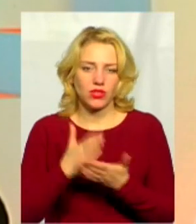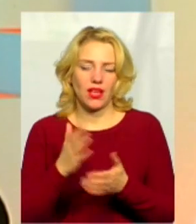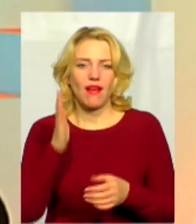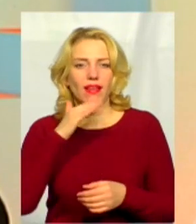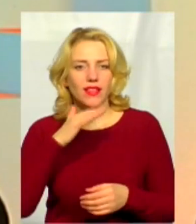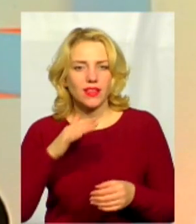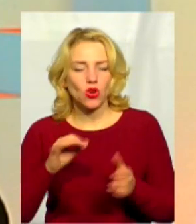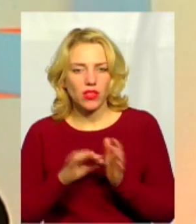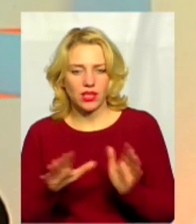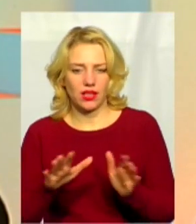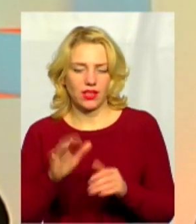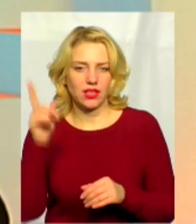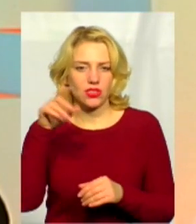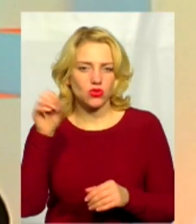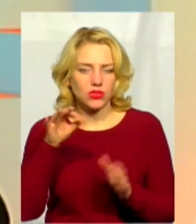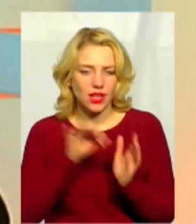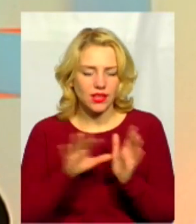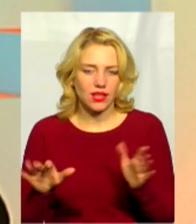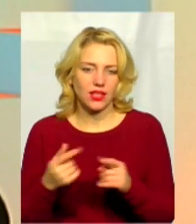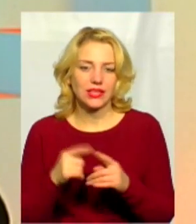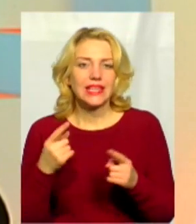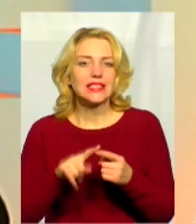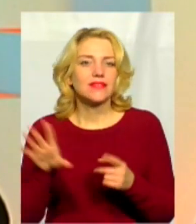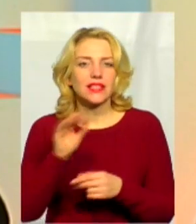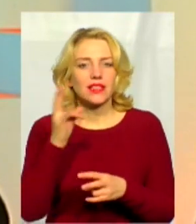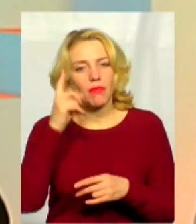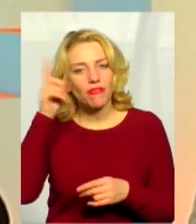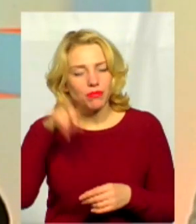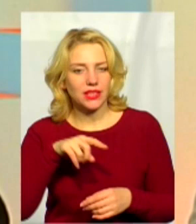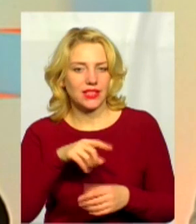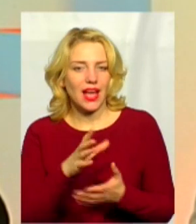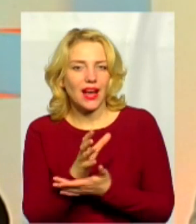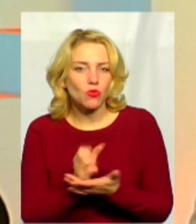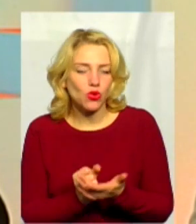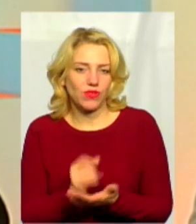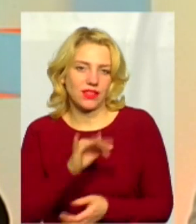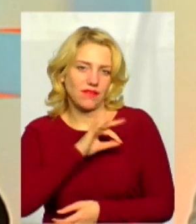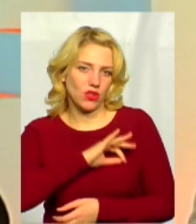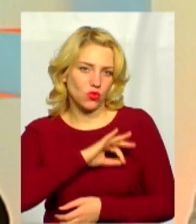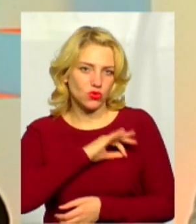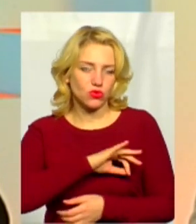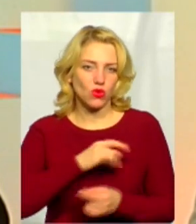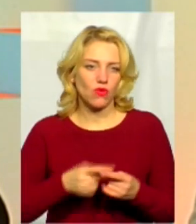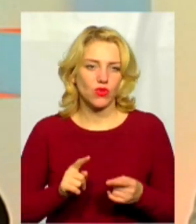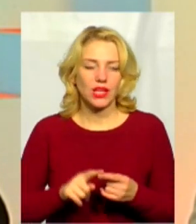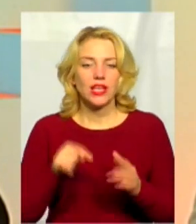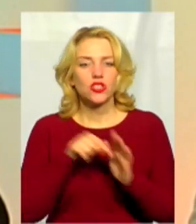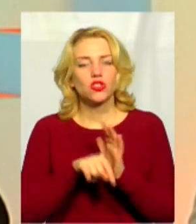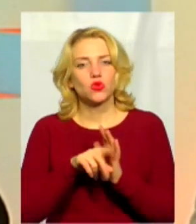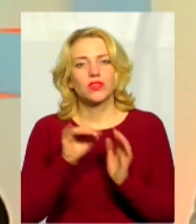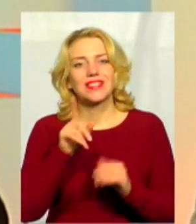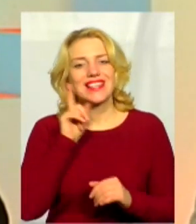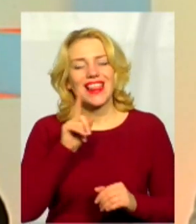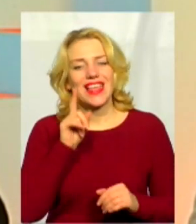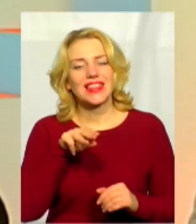просто вміти акумулювати, структурувати і використовувати. І насправді, навіть тут суть не в зеленому тарифі, тому що ми, коли